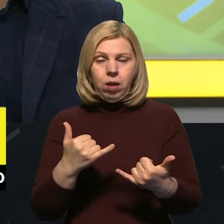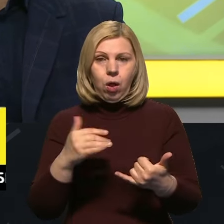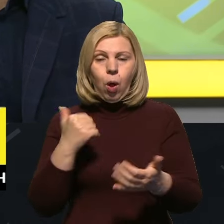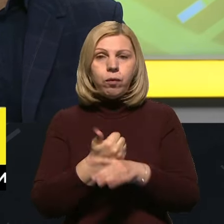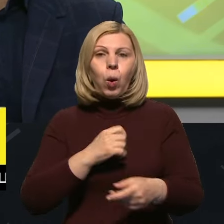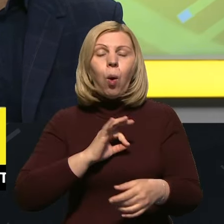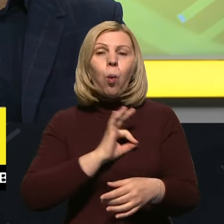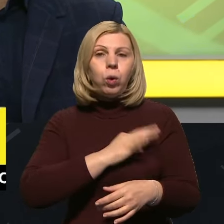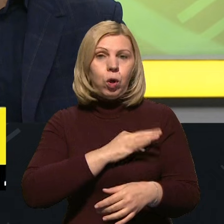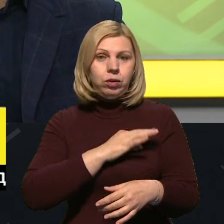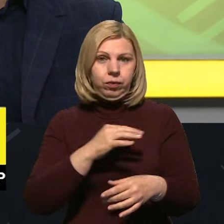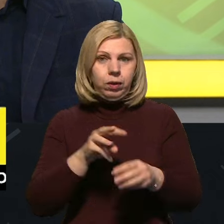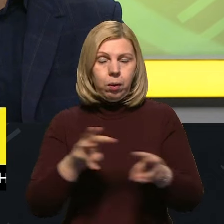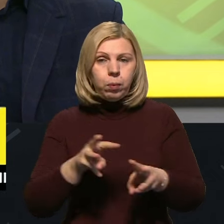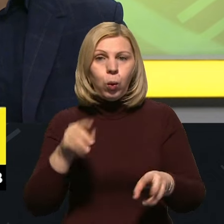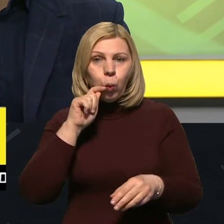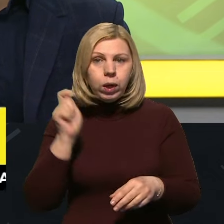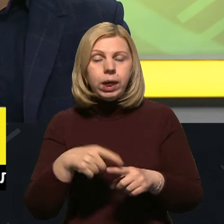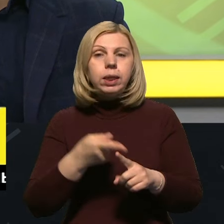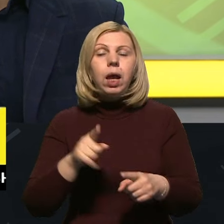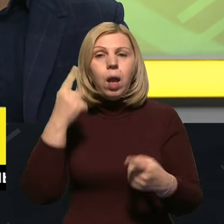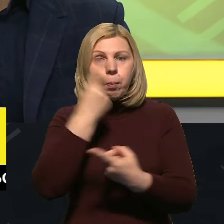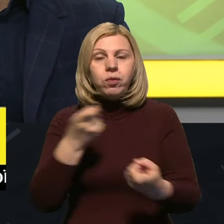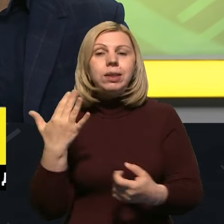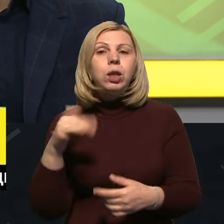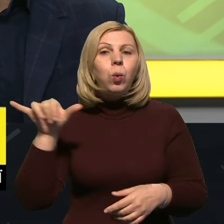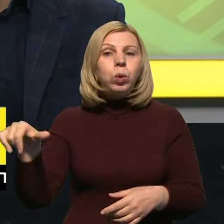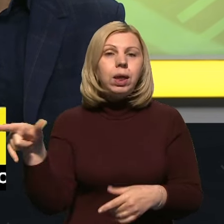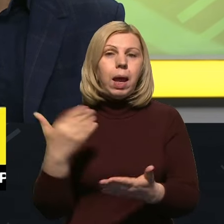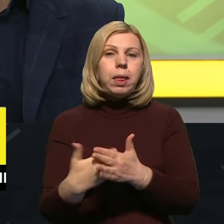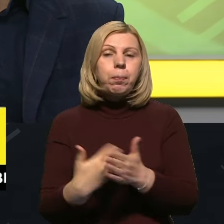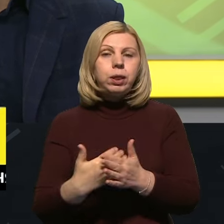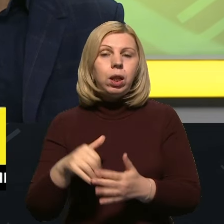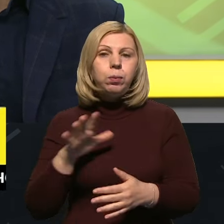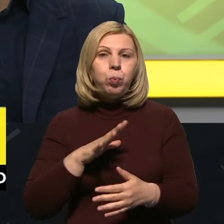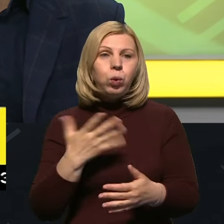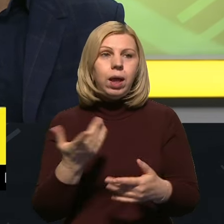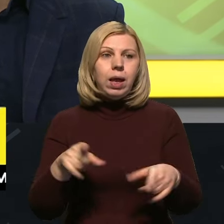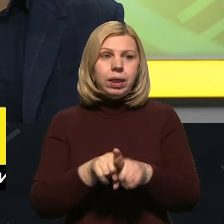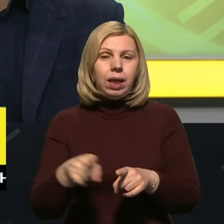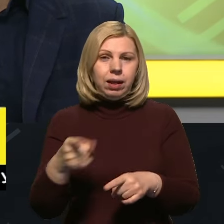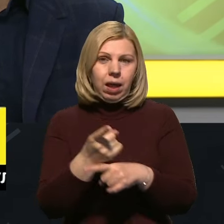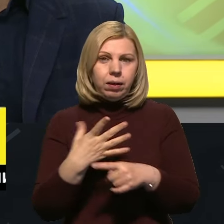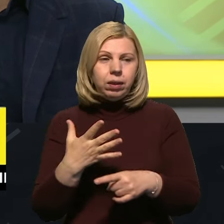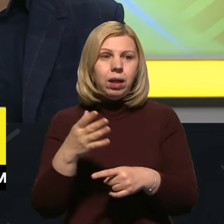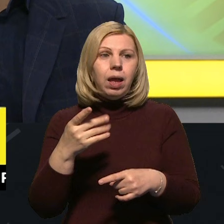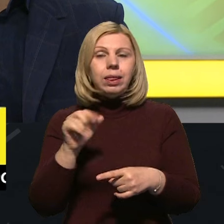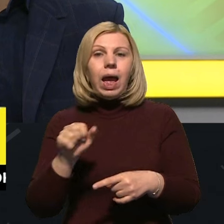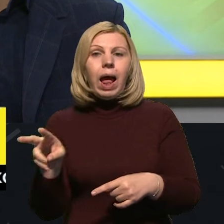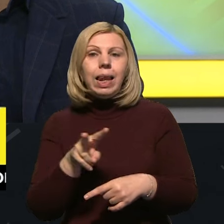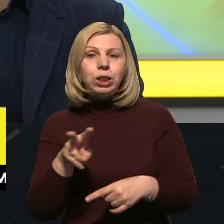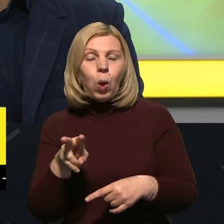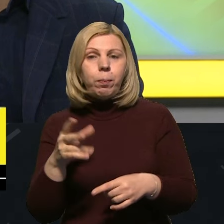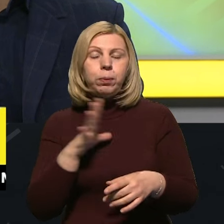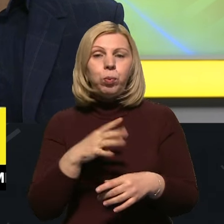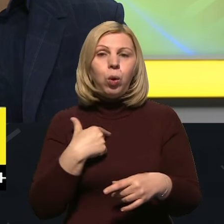управління розвіду Киміноборони України, тому що повідомляло, скільки в них приблизно було калібрів, тих самих, наприклад, на листопад. Були